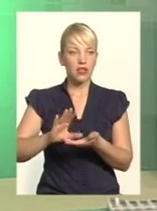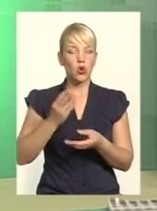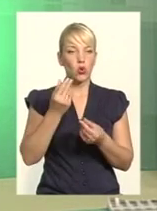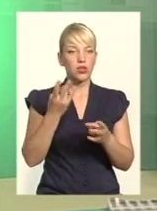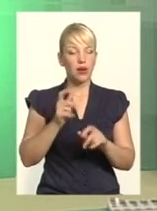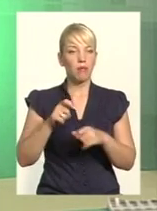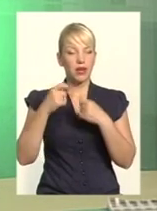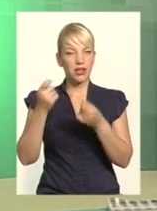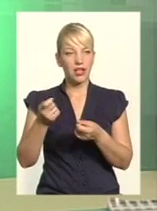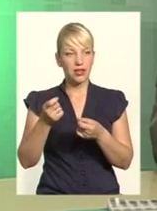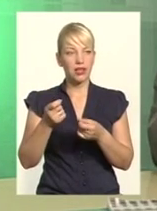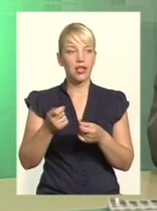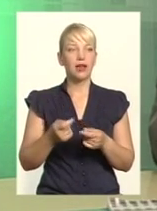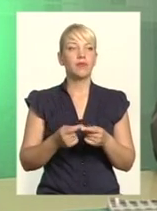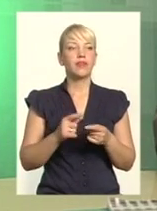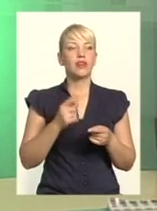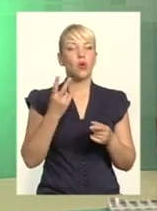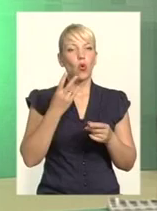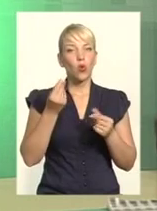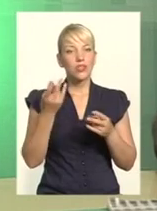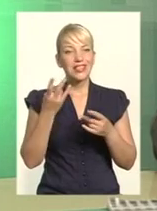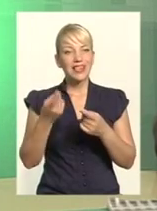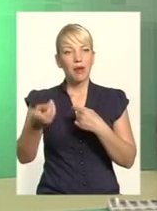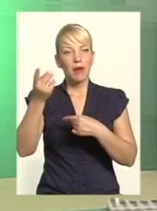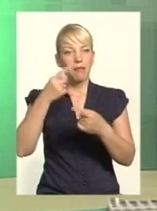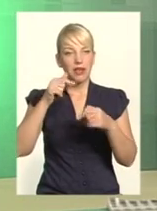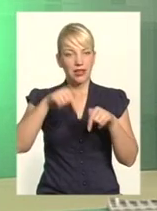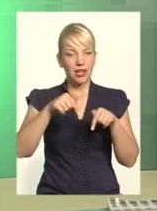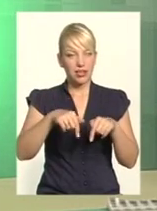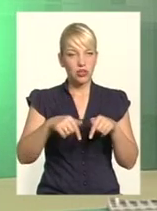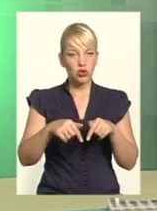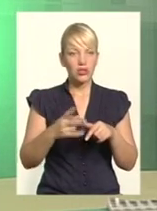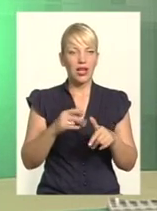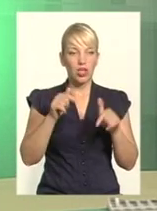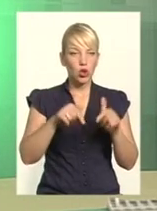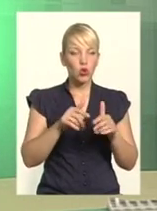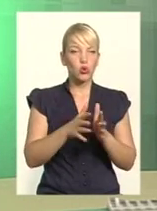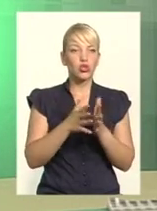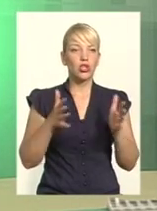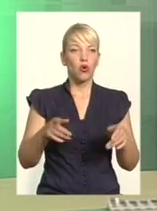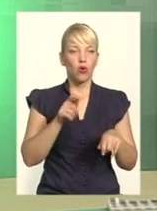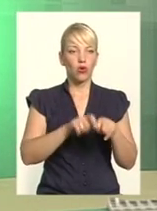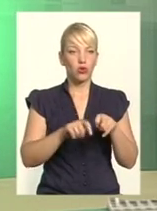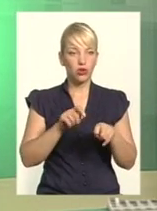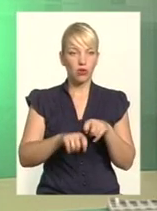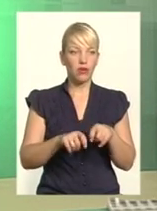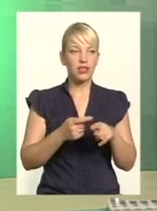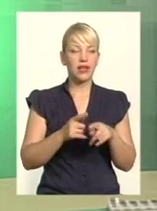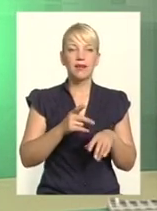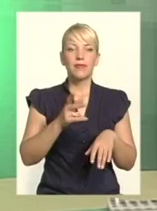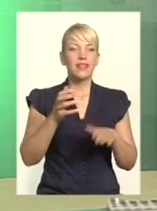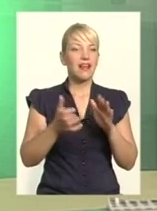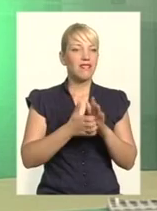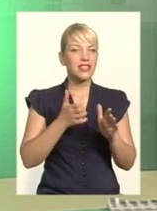Львовичем законом, і тоді запити робити сюди. І має бути серйозний дієвий контроль. Насправді, дієвого контролю сьогодні не вистачає в усіх галузях.